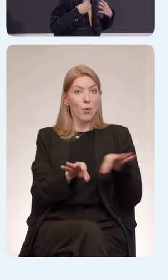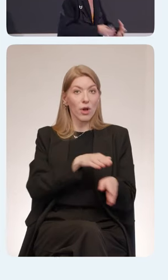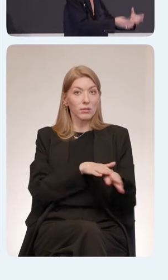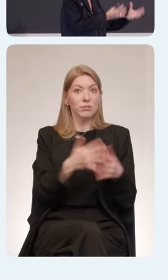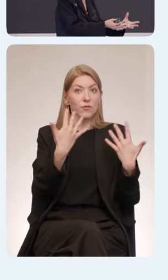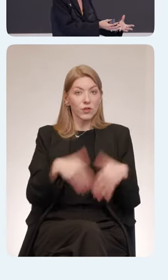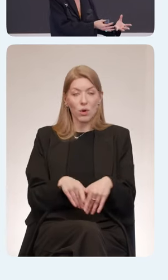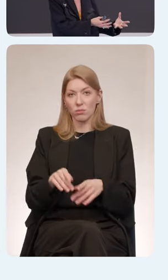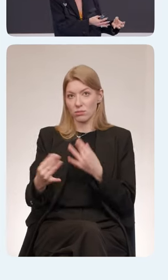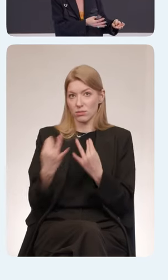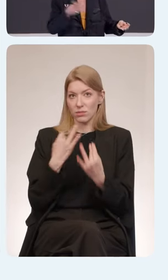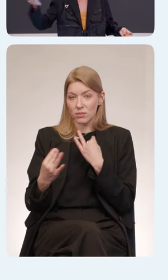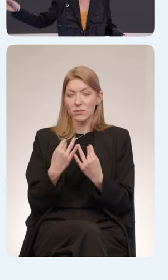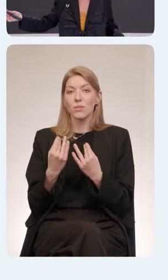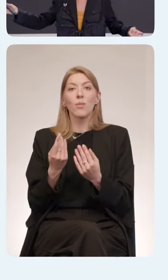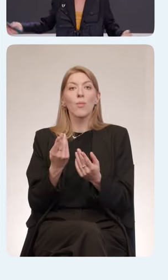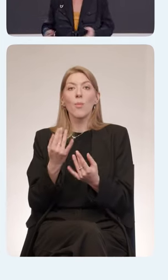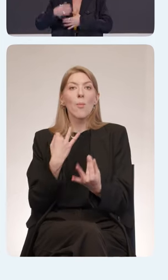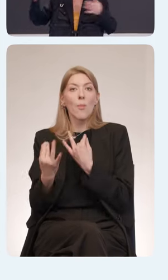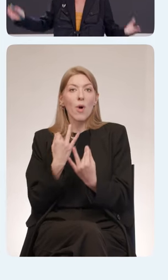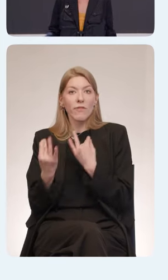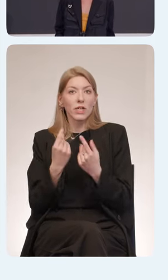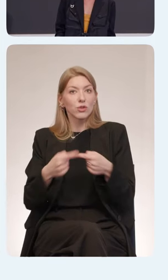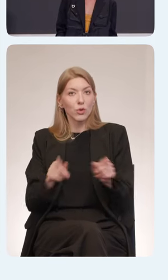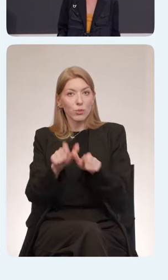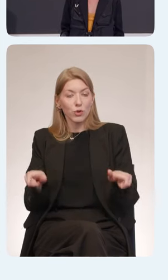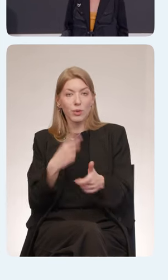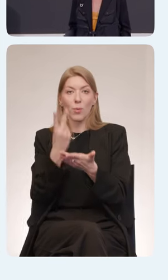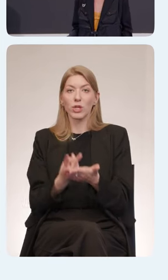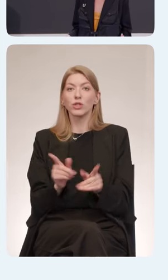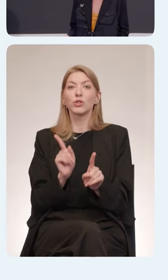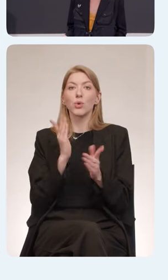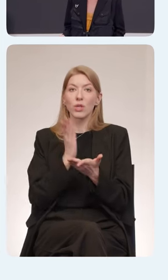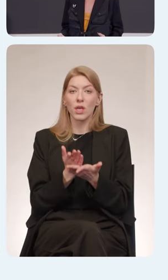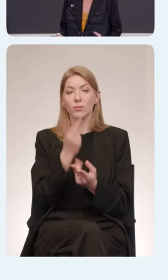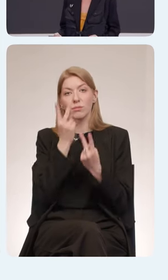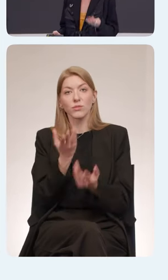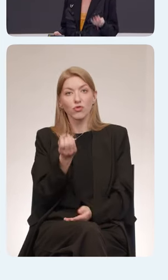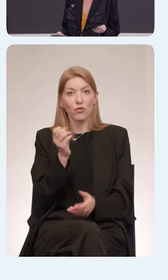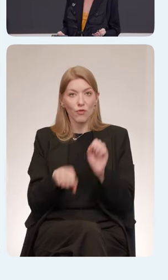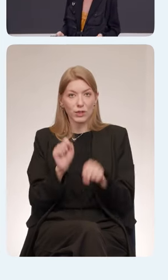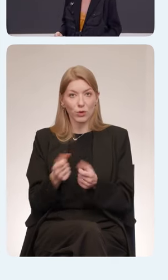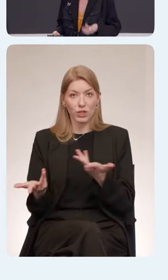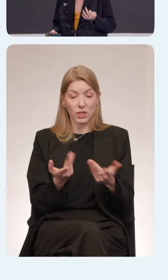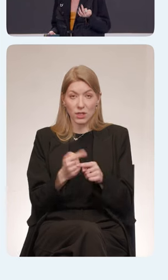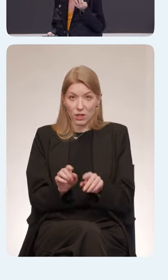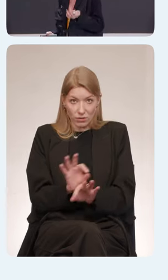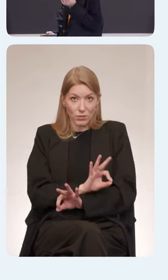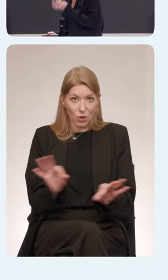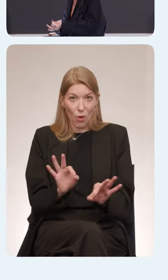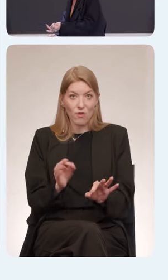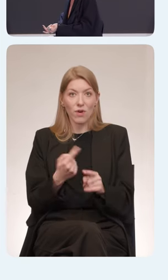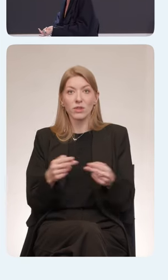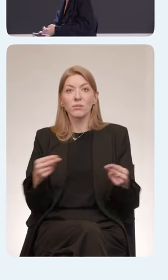с другими возможностями. Покажите, что они есть. Покажите, как это. Это тоже же здорово, потому что это позволяет подсветить тему, позволяет